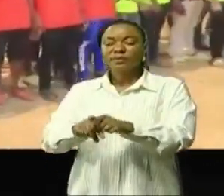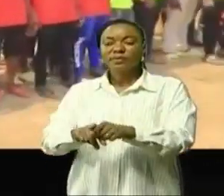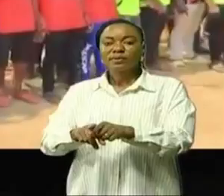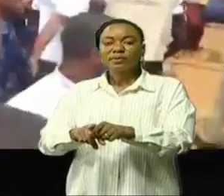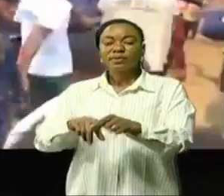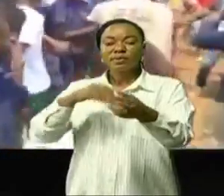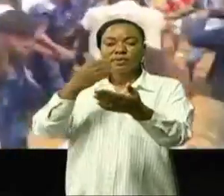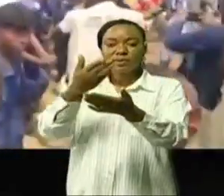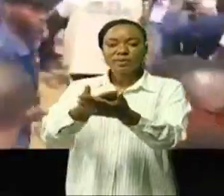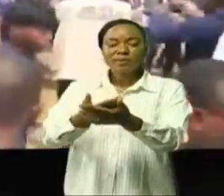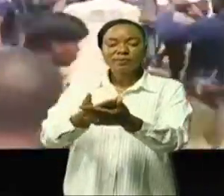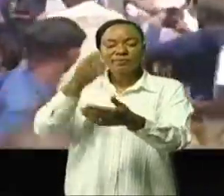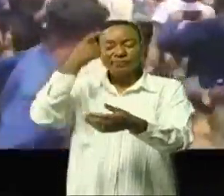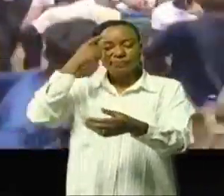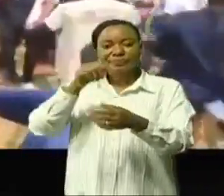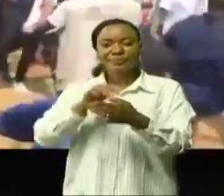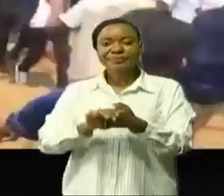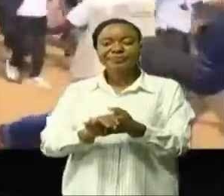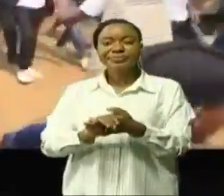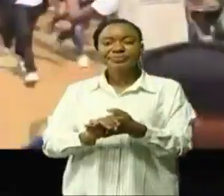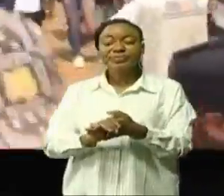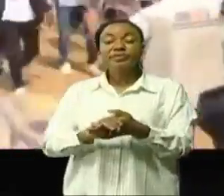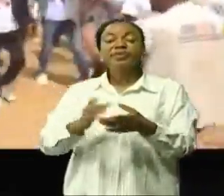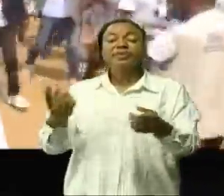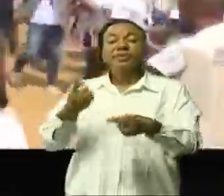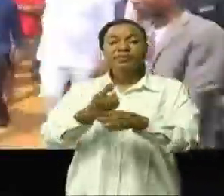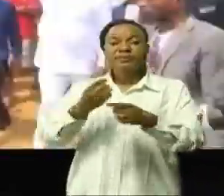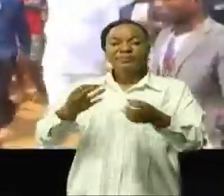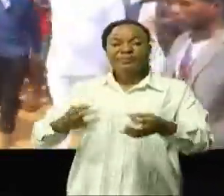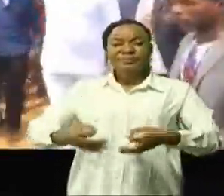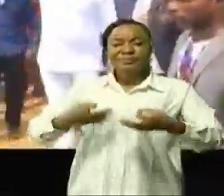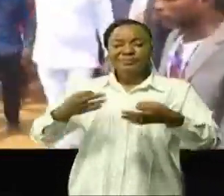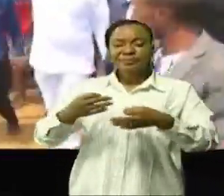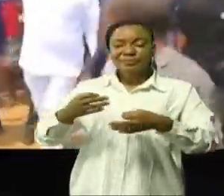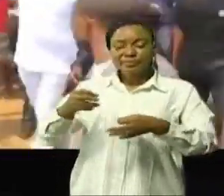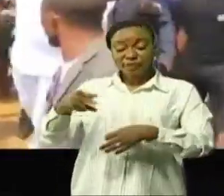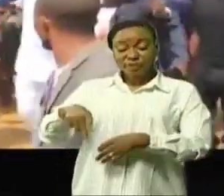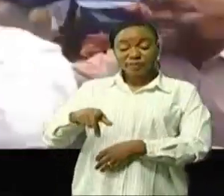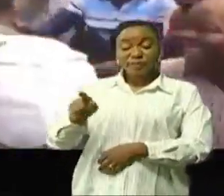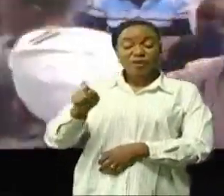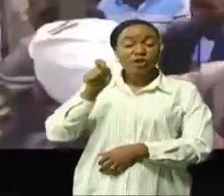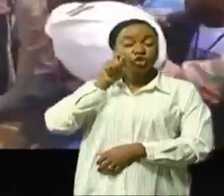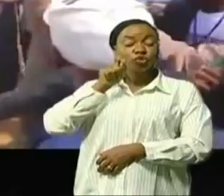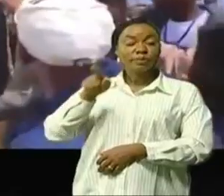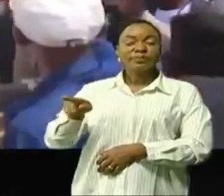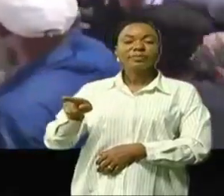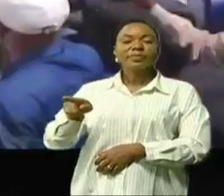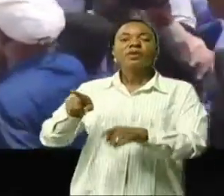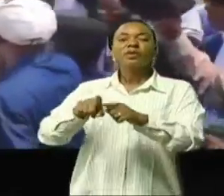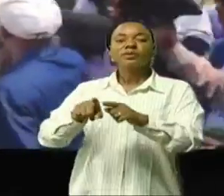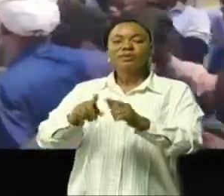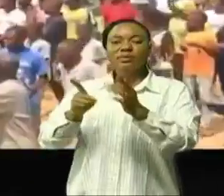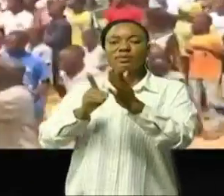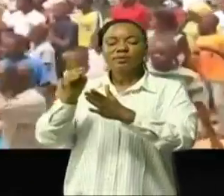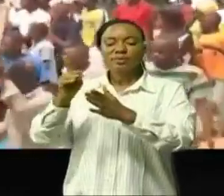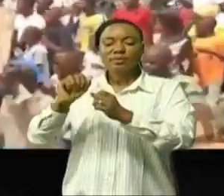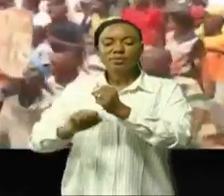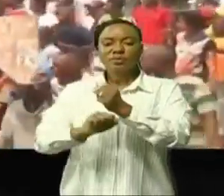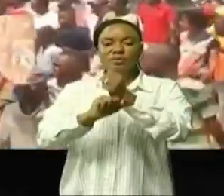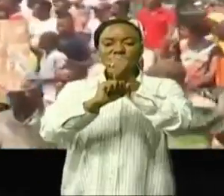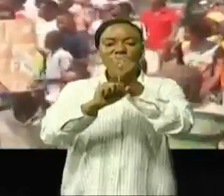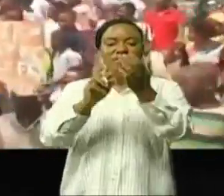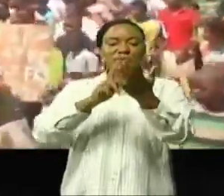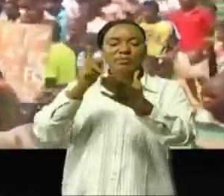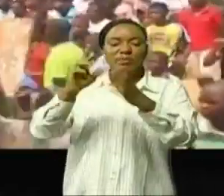arrivée au chef-lieu de la Chapa Son séjour dans cette province a pour finalité de booster son développement à travers le soutien des projets